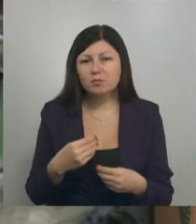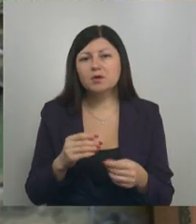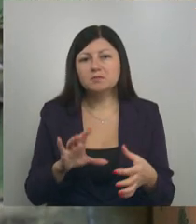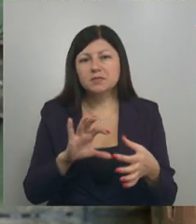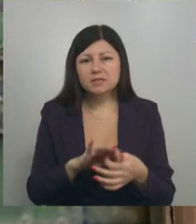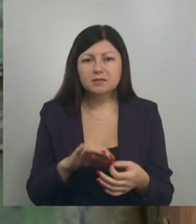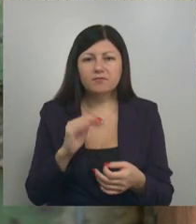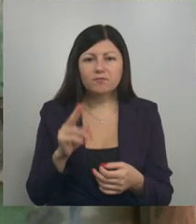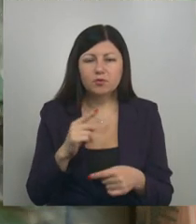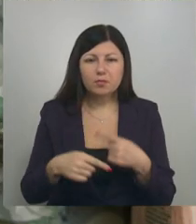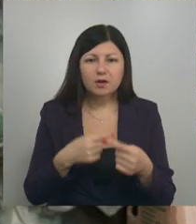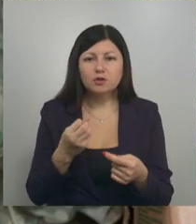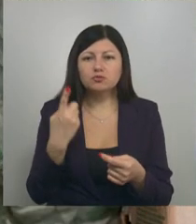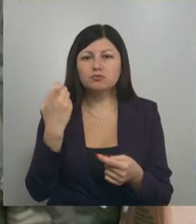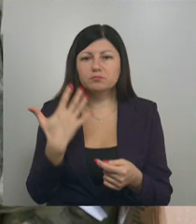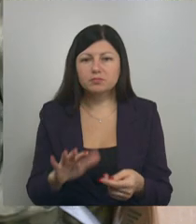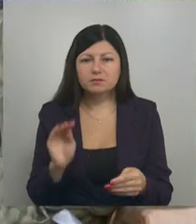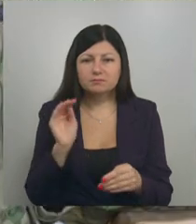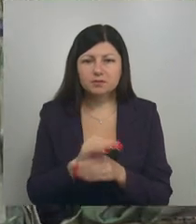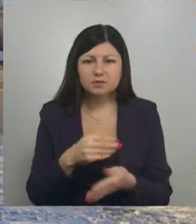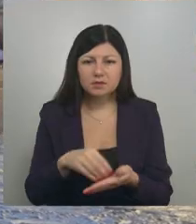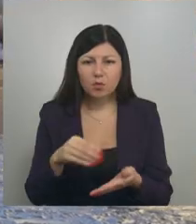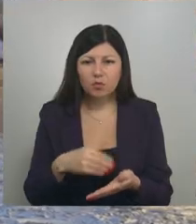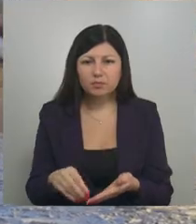чему удалось закупить еще 150 комплектов.